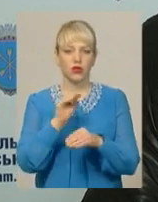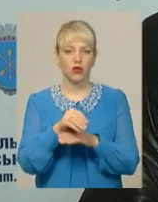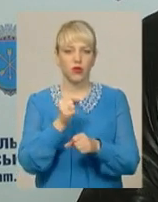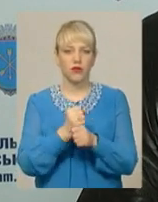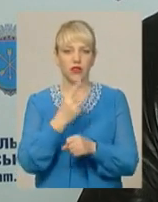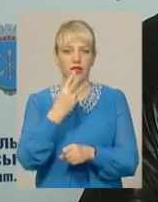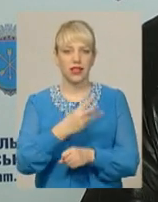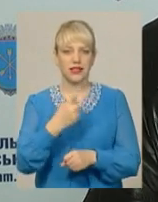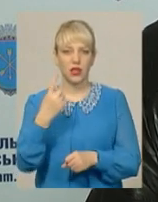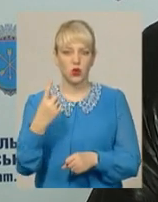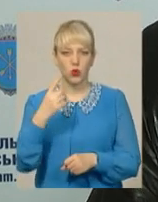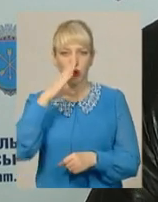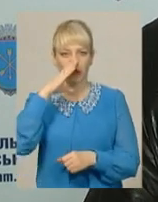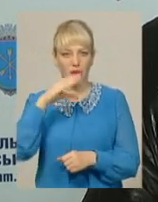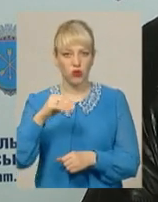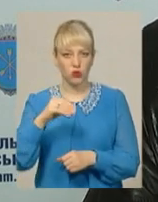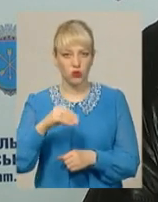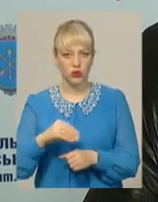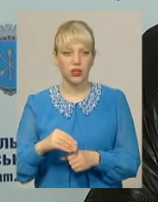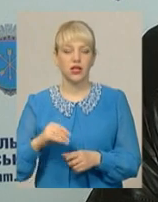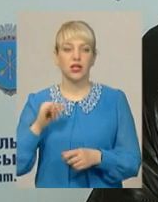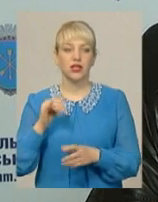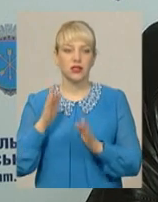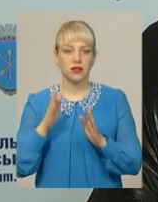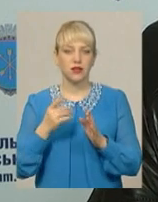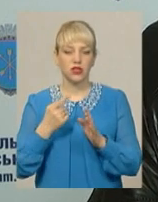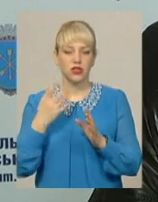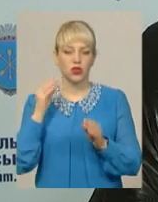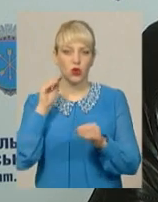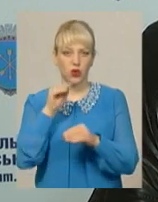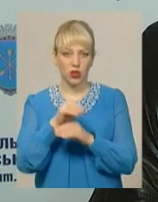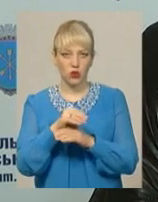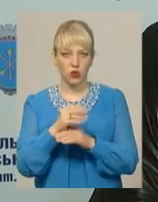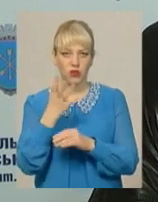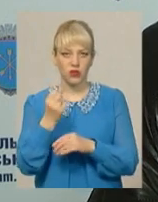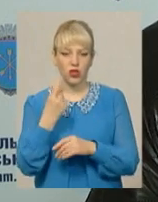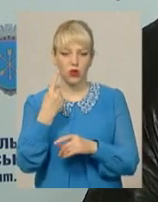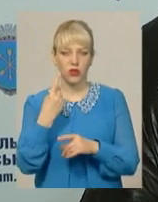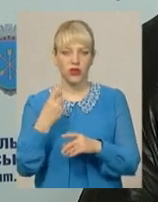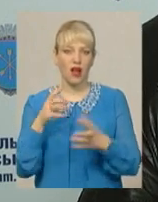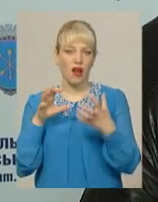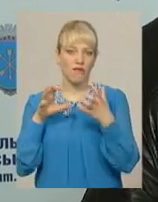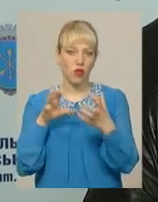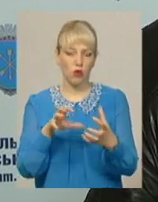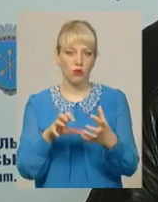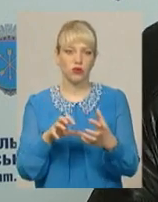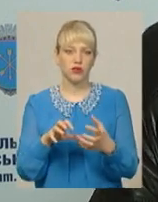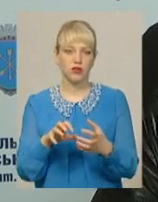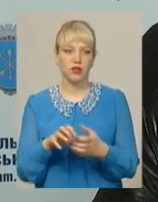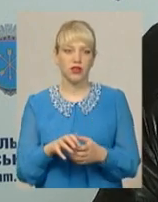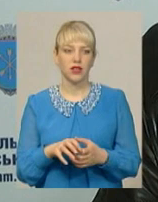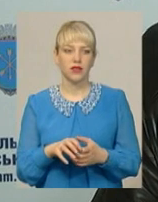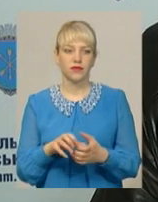32 маршрут і, скоріше за все, буде ще додатково один автобус саме на